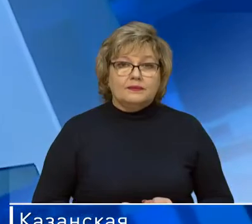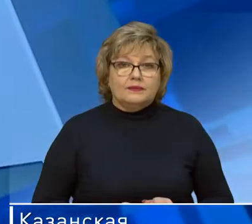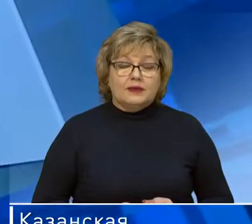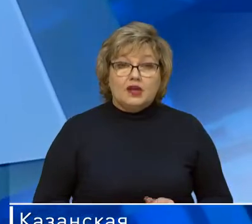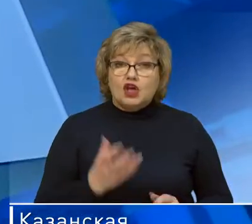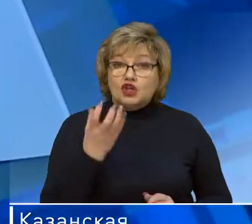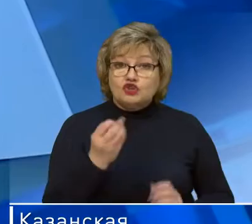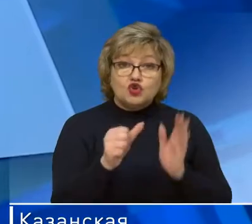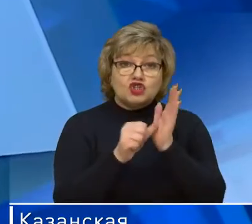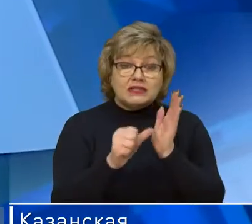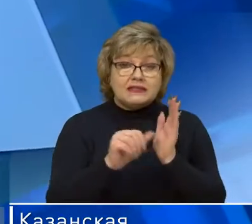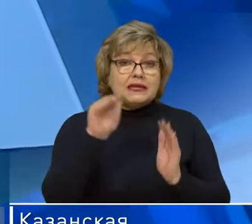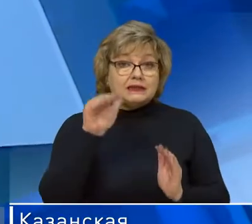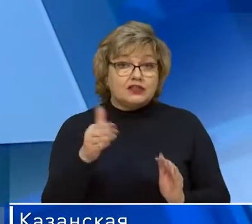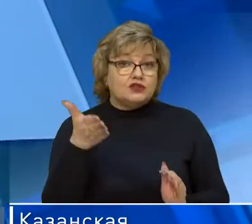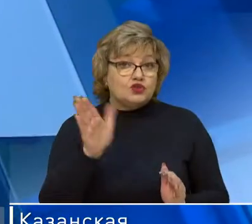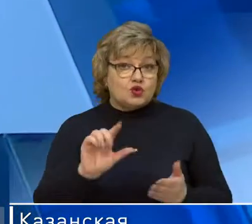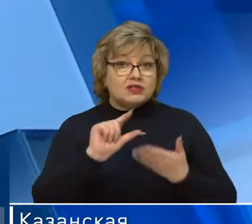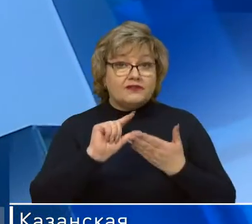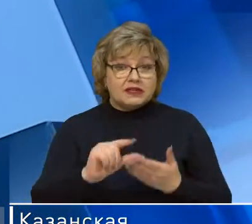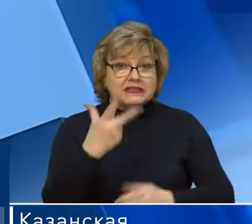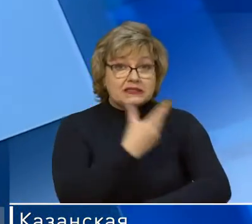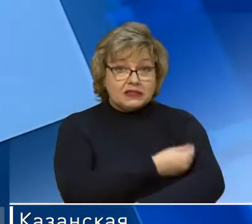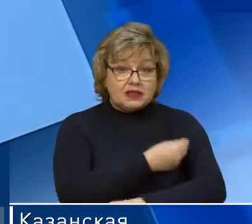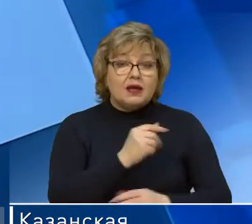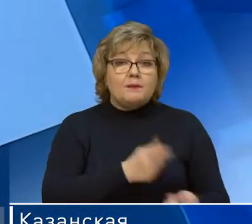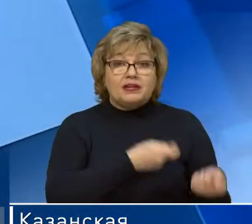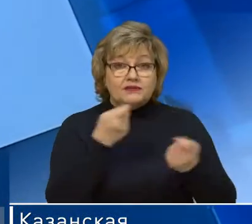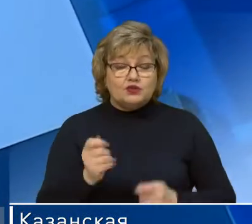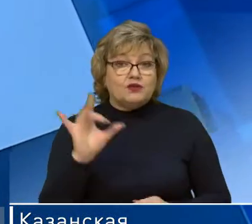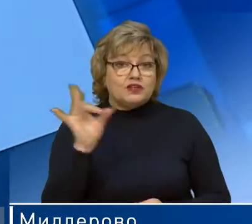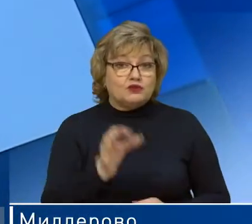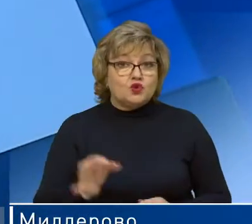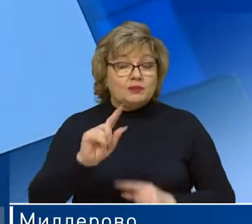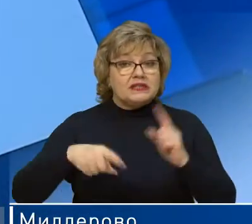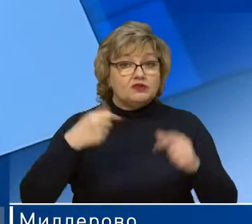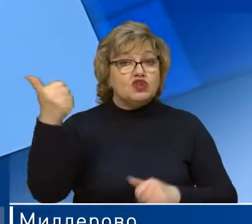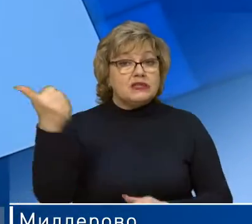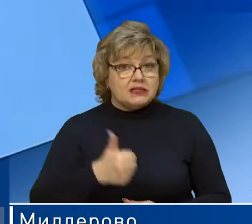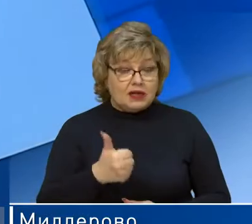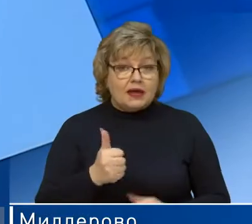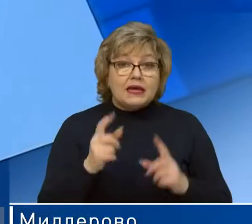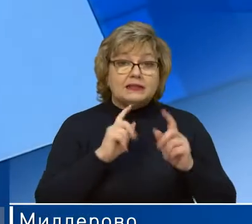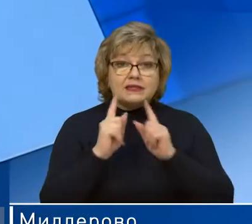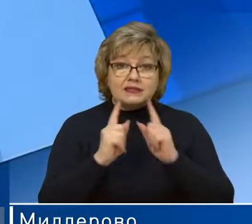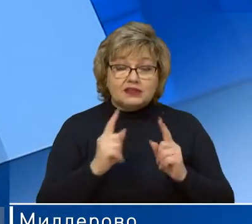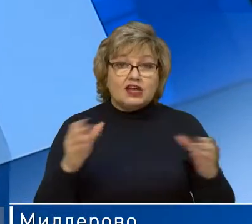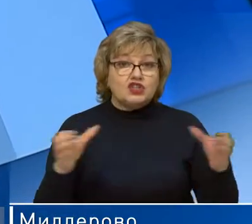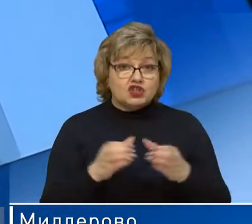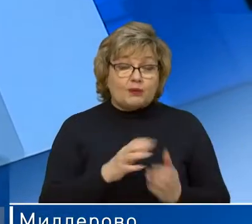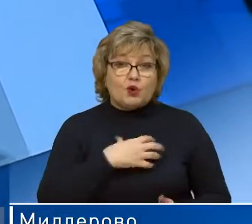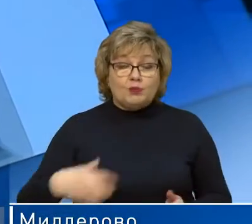Еще 60 тысяч доз вакцин от коронавируса поступят в Ростовскую область на следующей неделе. На заседании штаба